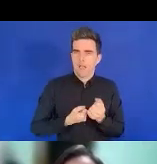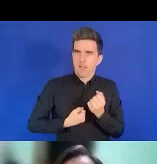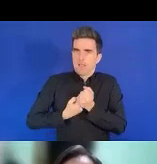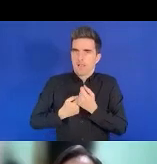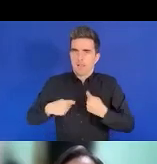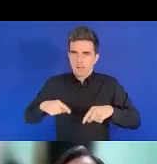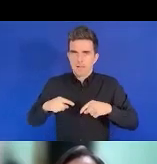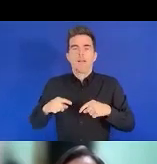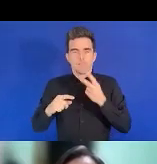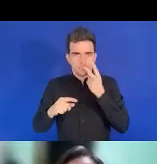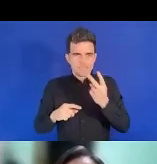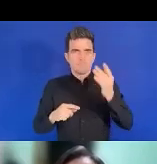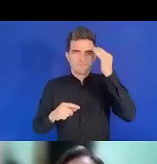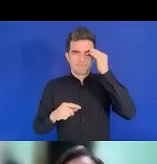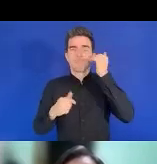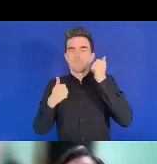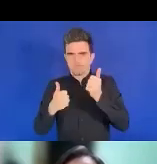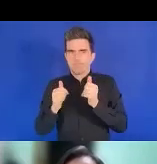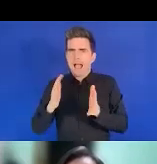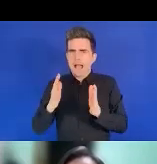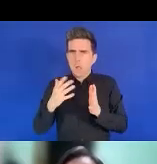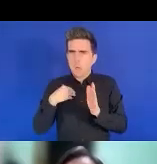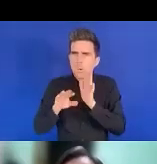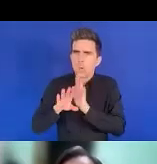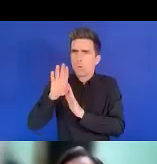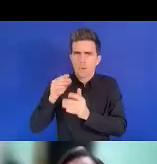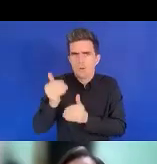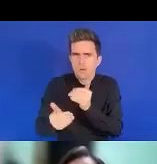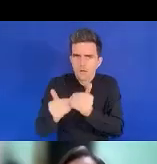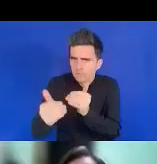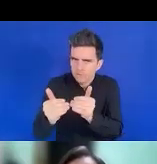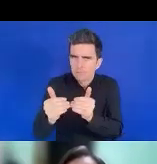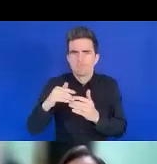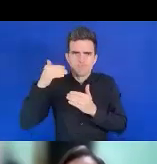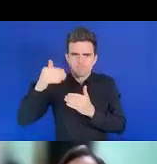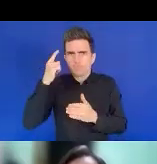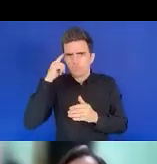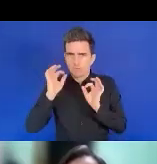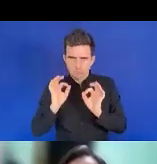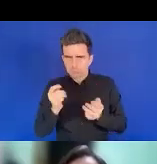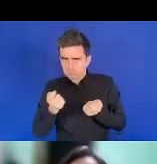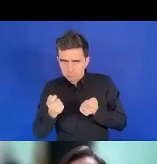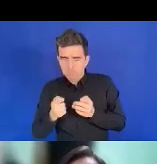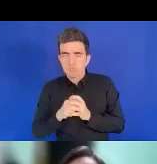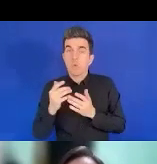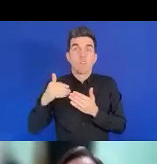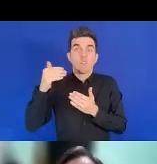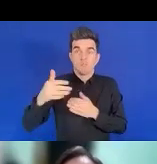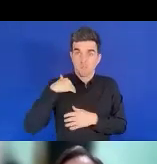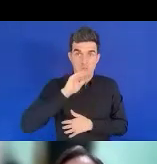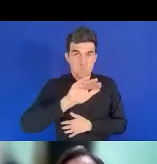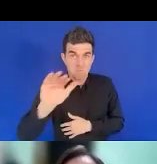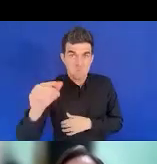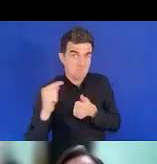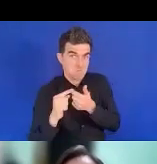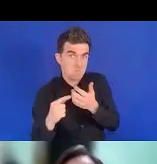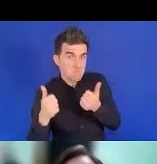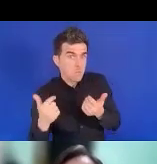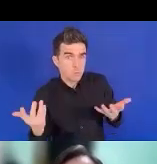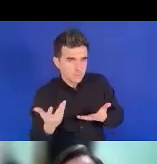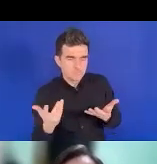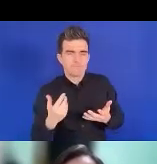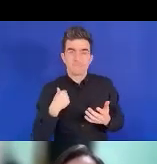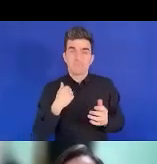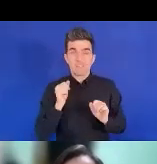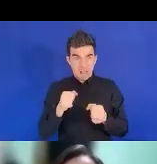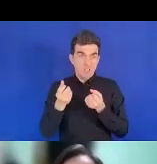cet écart. La prochaine recommandation,'est d'inclure ou bien de faire engager les bureaux de personnes